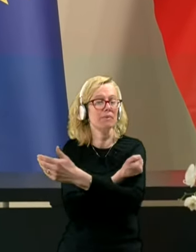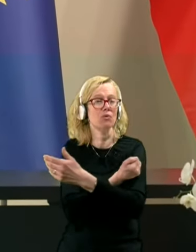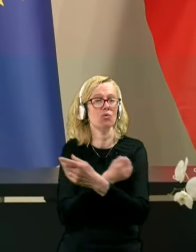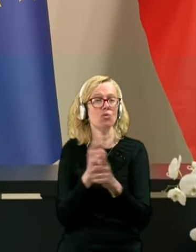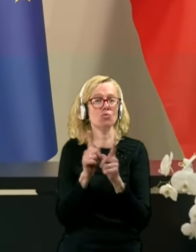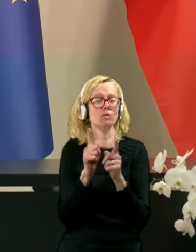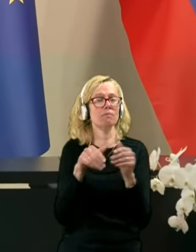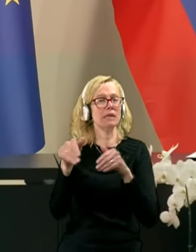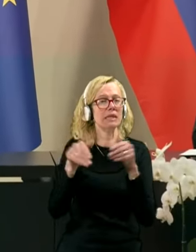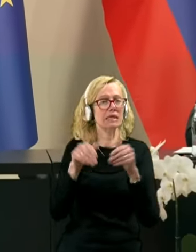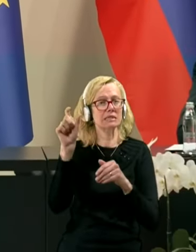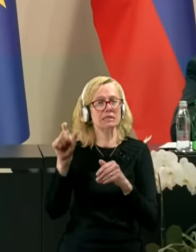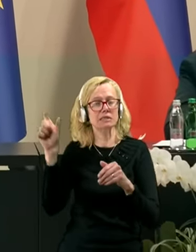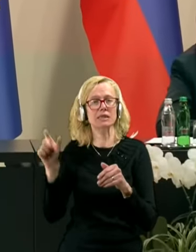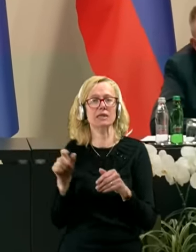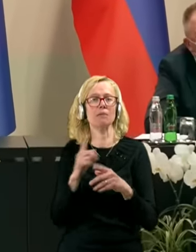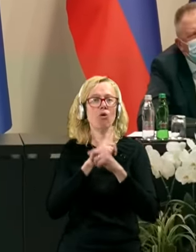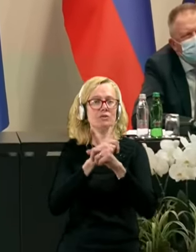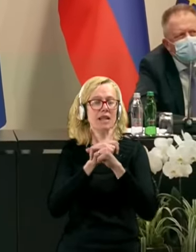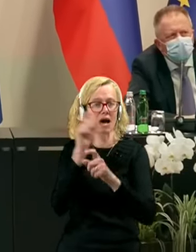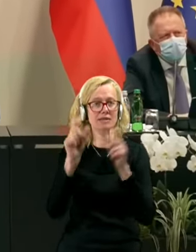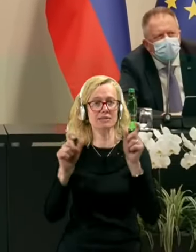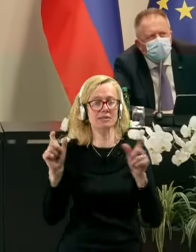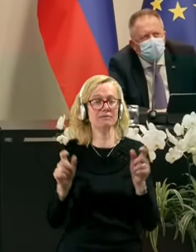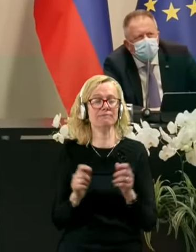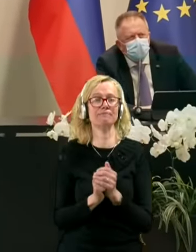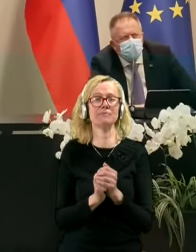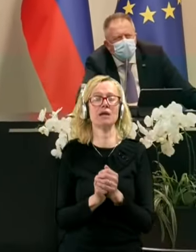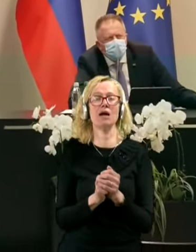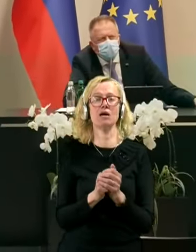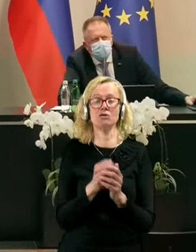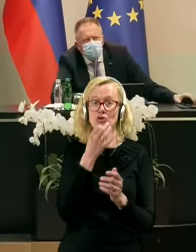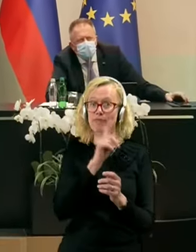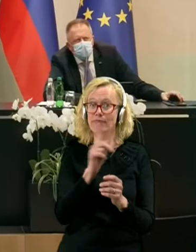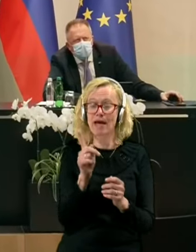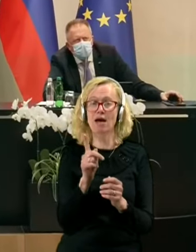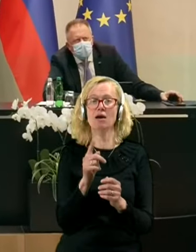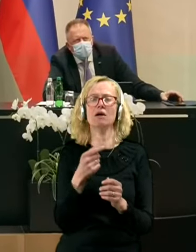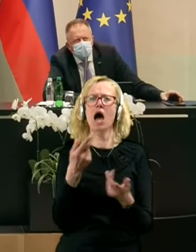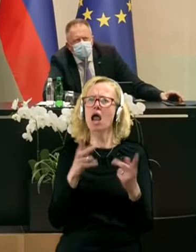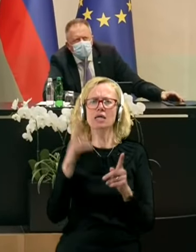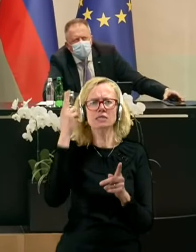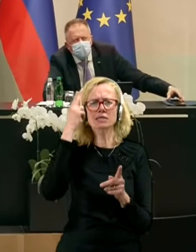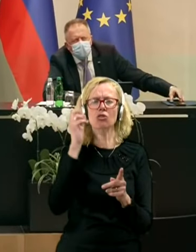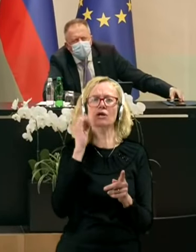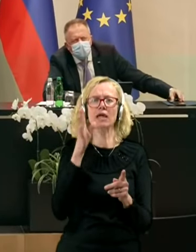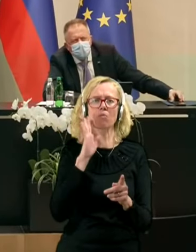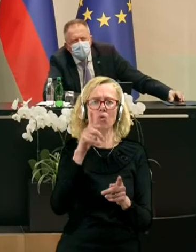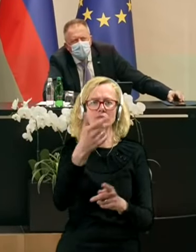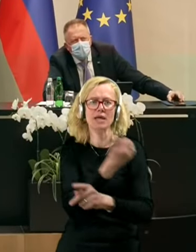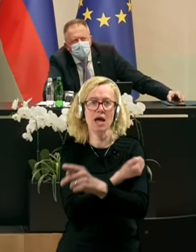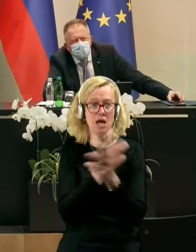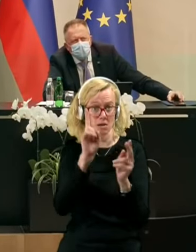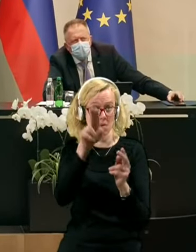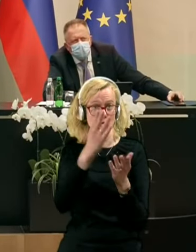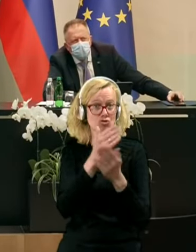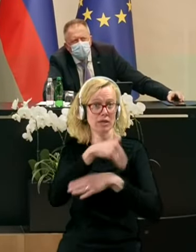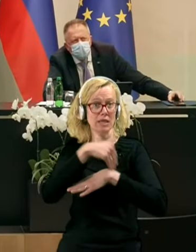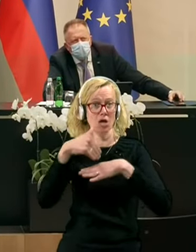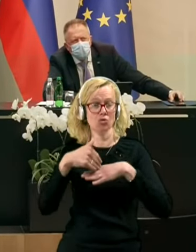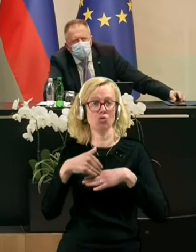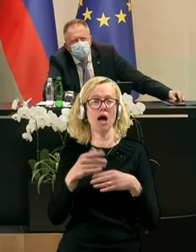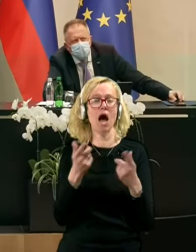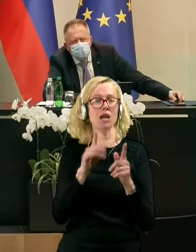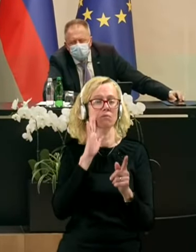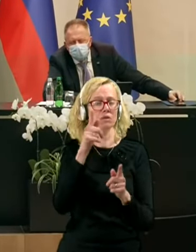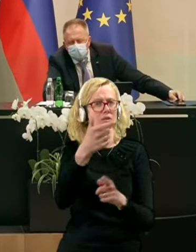tudi ministri in poslanci in ali če ne, ali je že znano, kdaj se boste, ali že imate termin in ali bi se cepili tudi